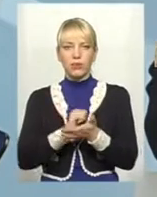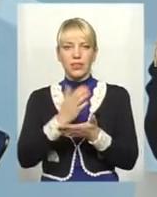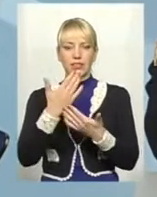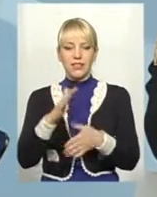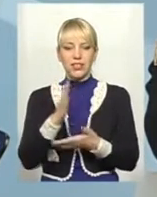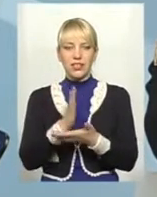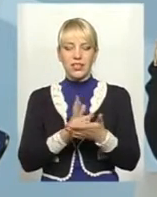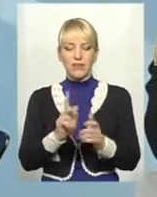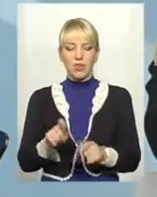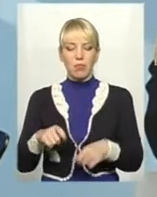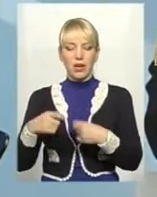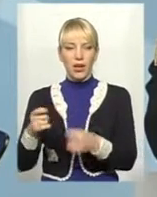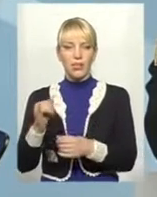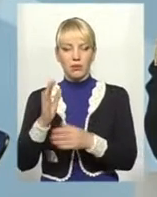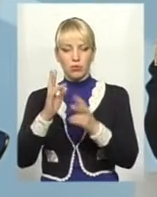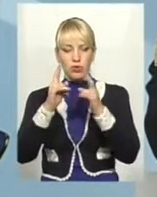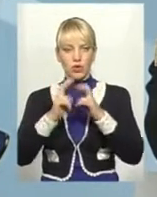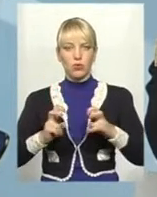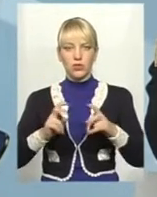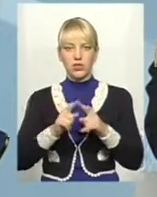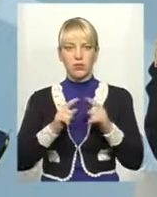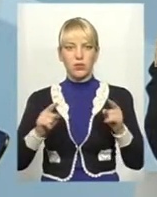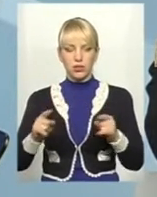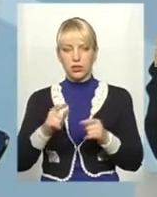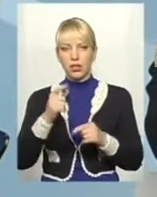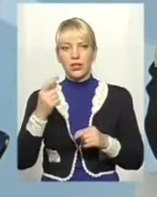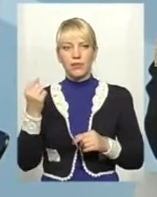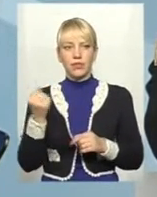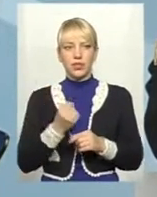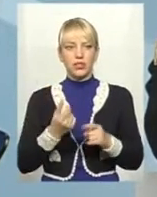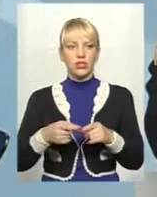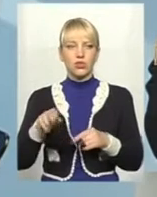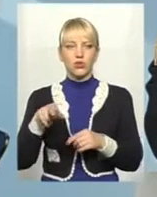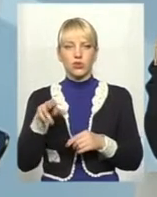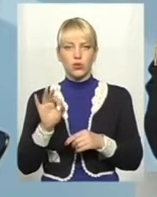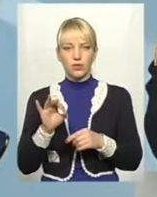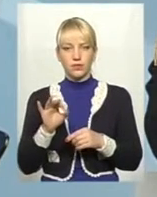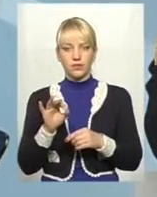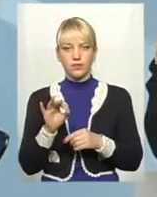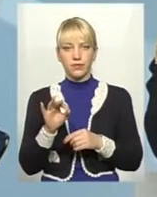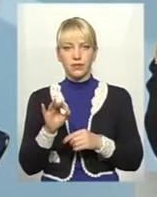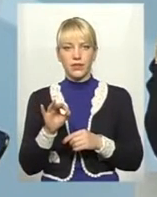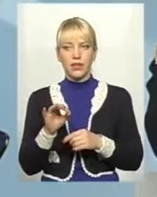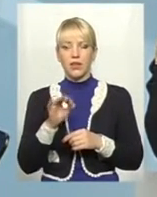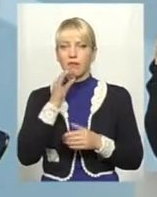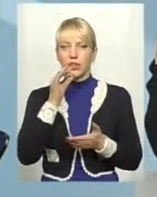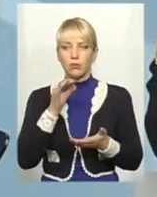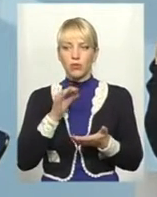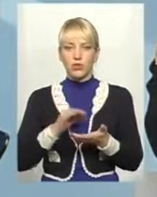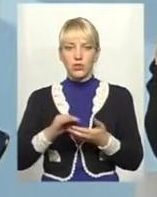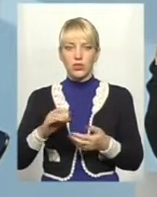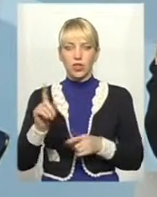передана, і вона буде на розгляді, напротязі тижня буде прийнято рішення щодо відповідності